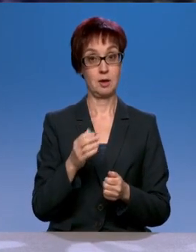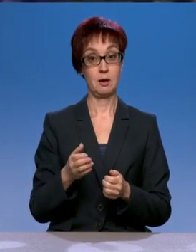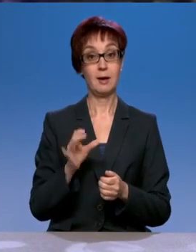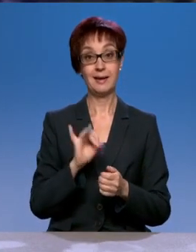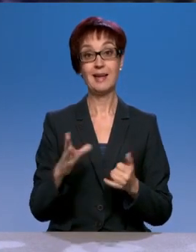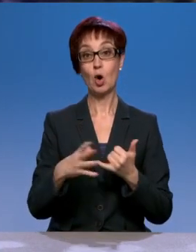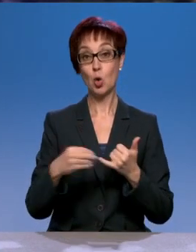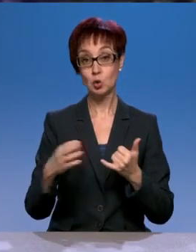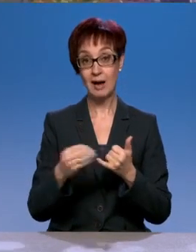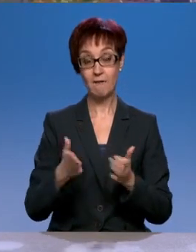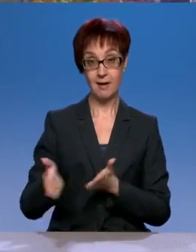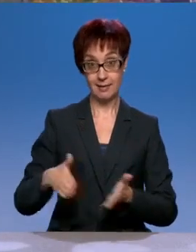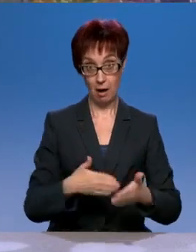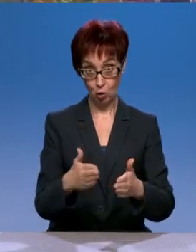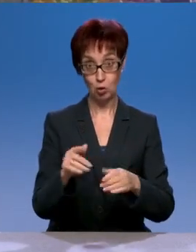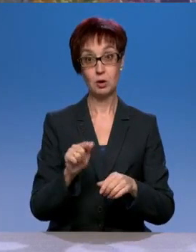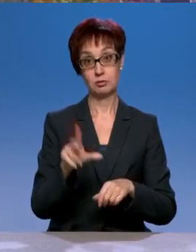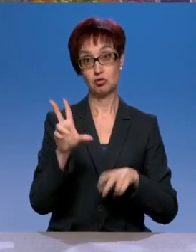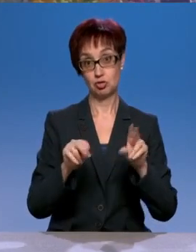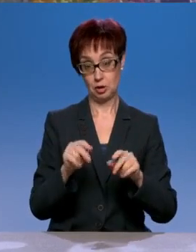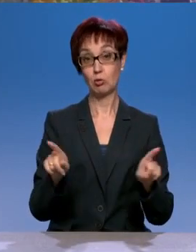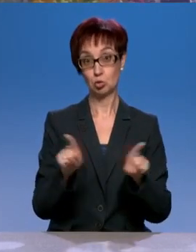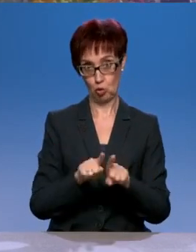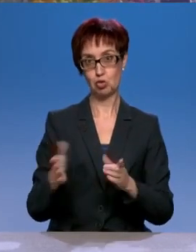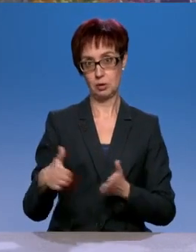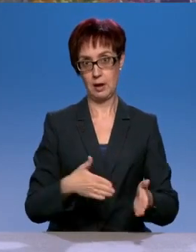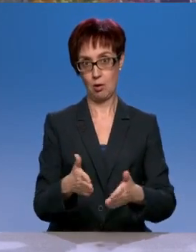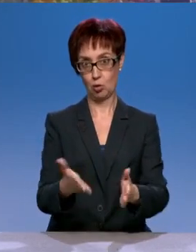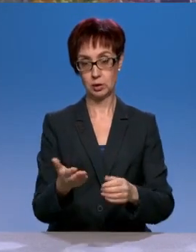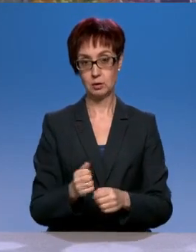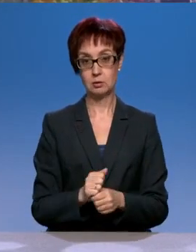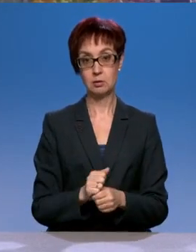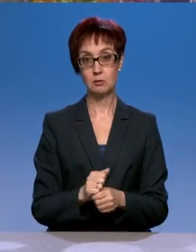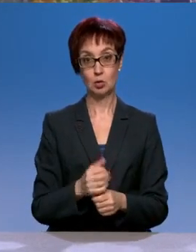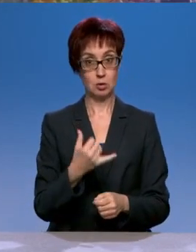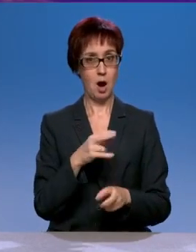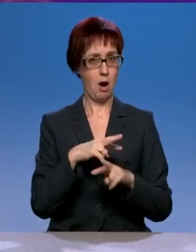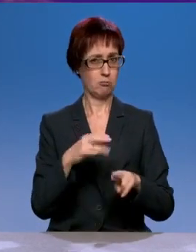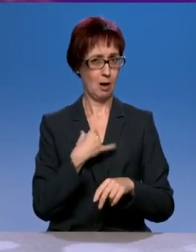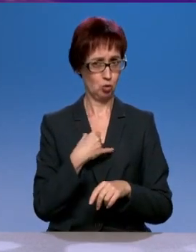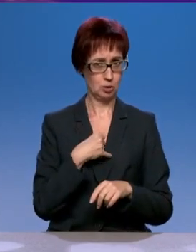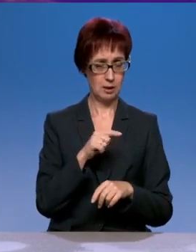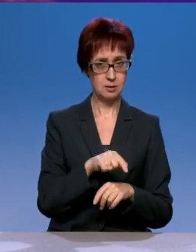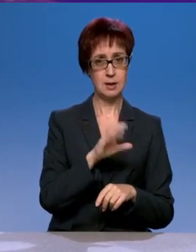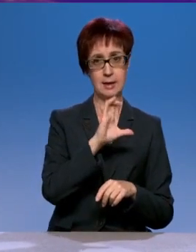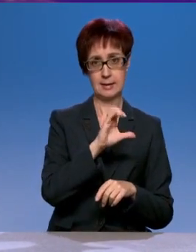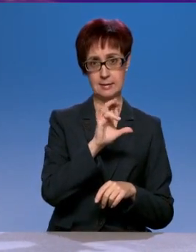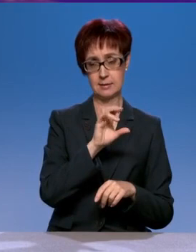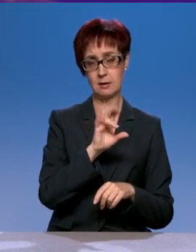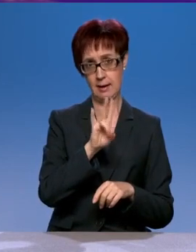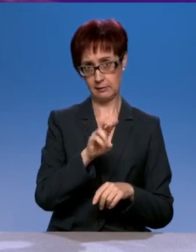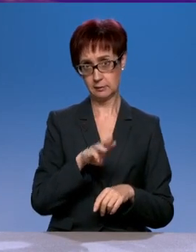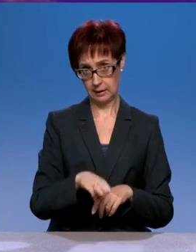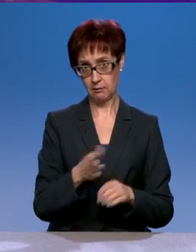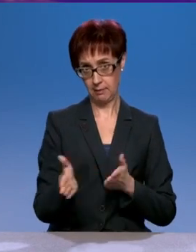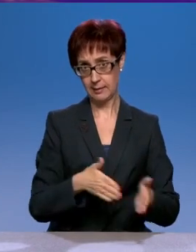Да, это не категория. в какой-то, не знаю, там, сельской местности. Или как у нас районы СНТ, да? Ну, как бы, как в Англии, между есть у них вот